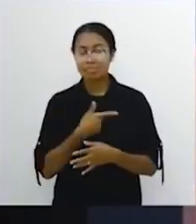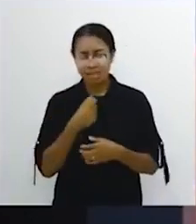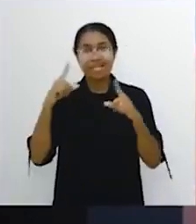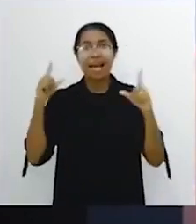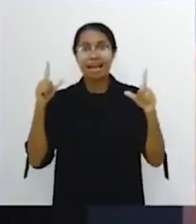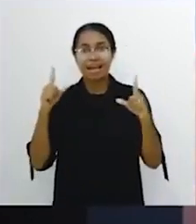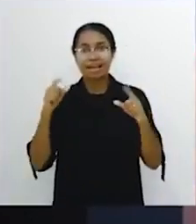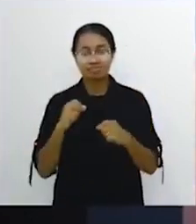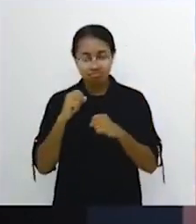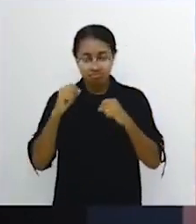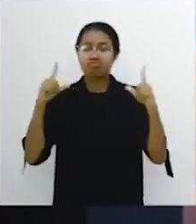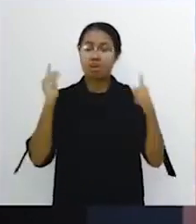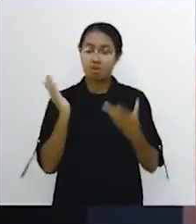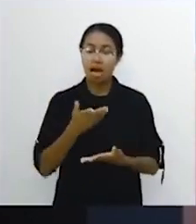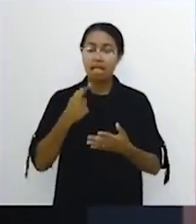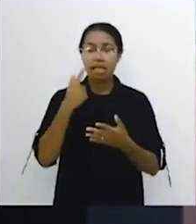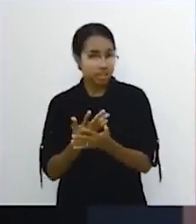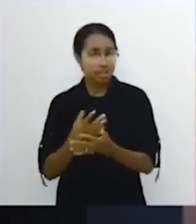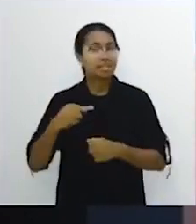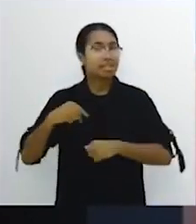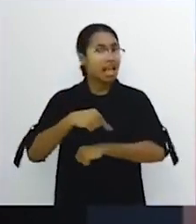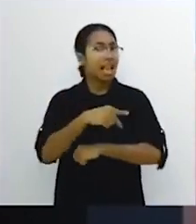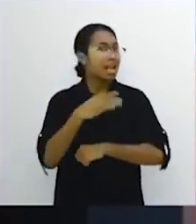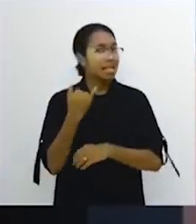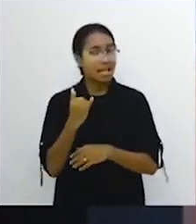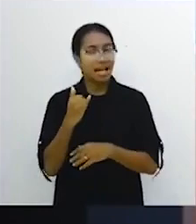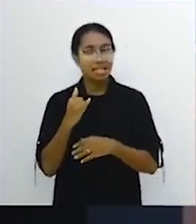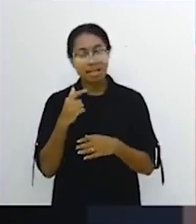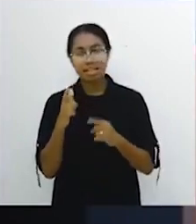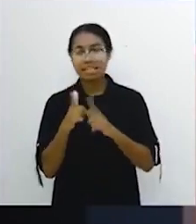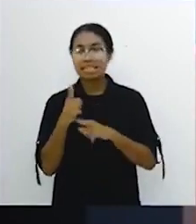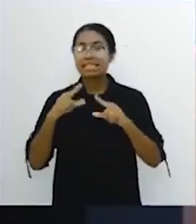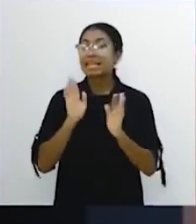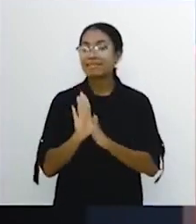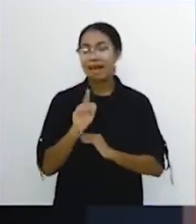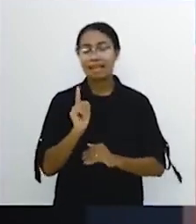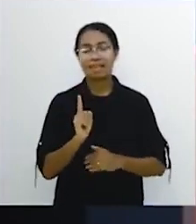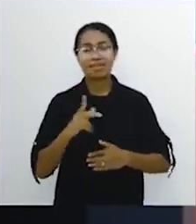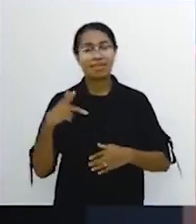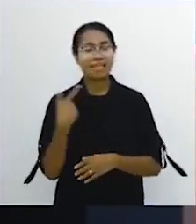terhadap tanda-tanda zaman. Yang semakin nyata di depan kita.